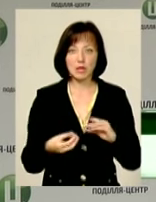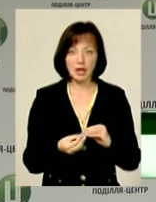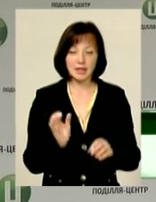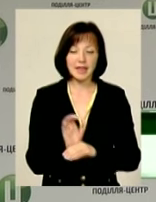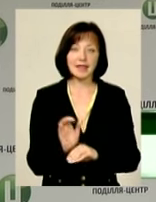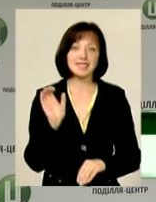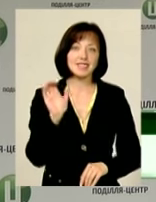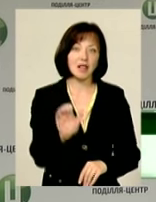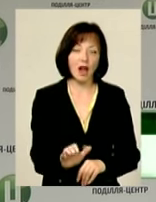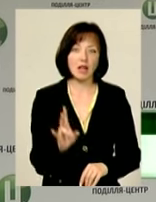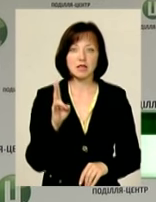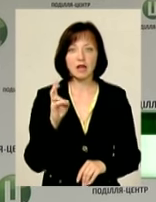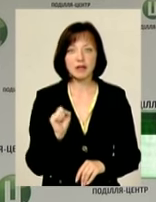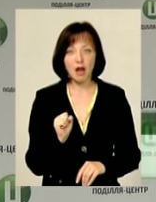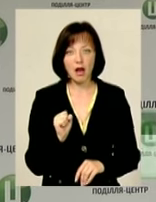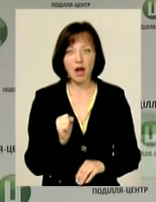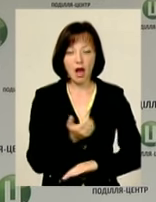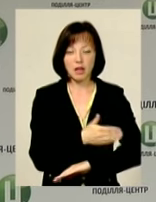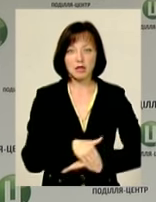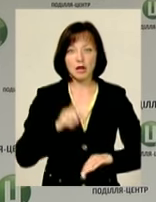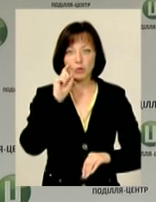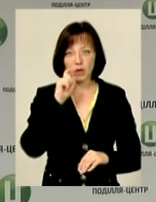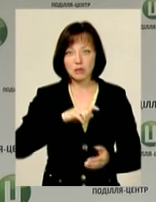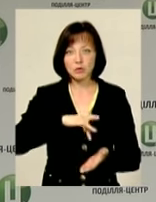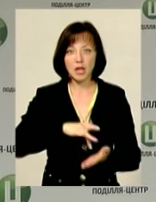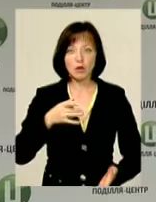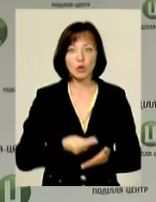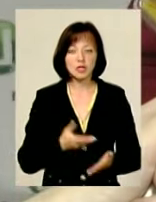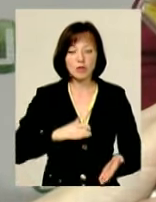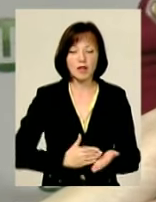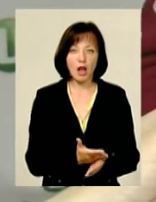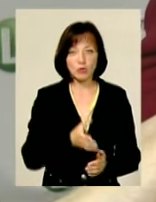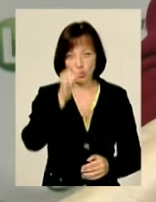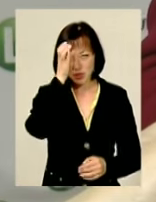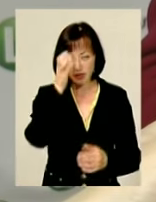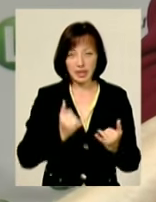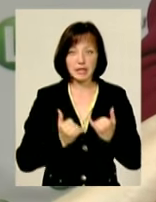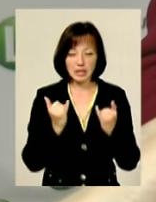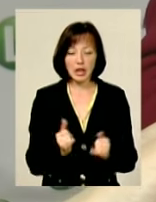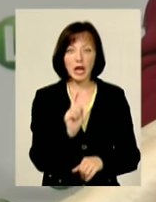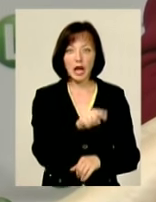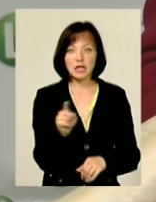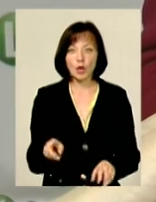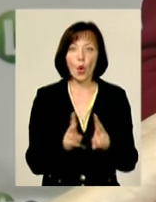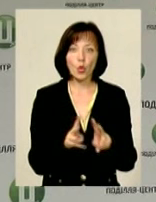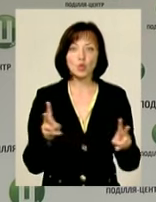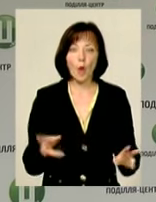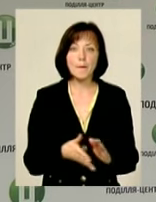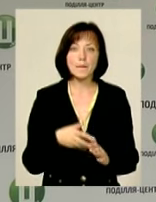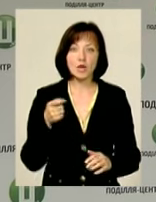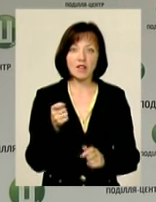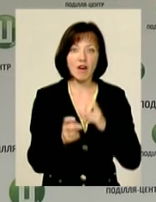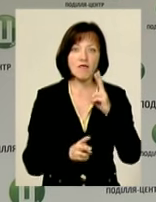надсилається на адресу Українського центру оцінювання якості освіти Для тих, хто подавав